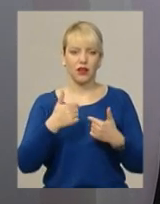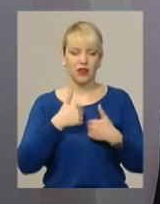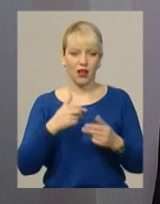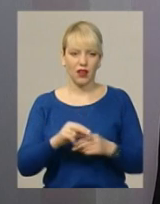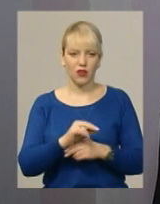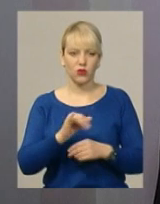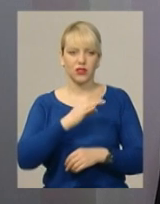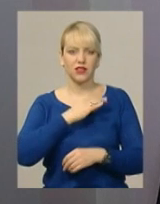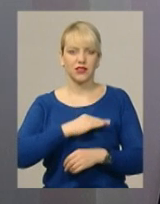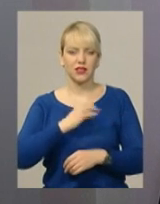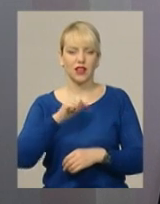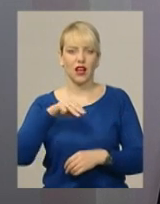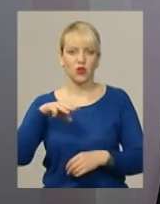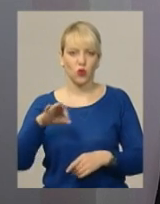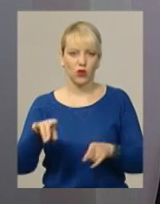тепер син АТОшник.